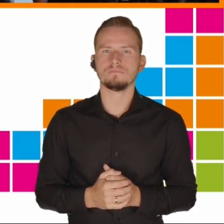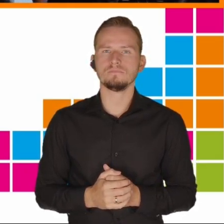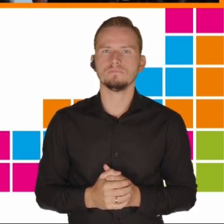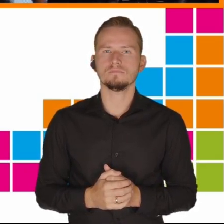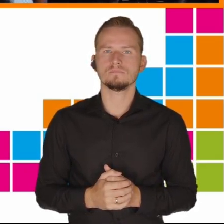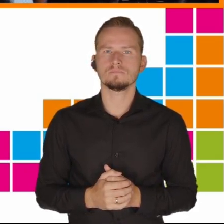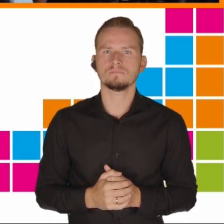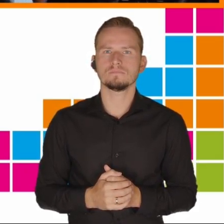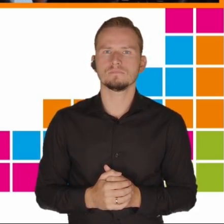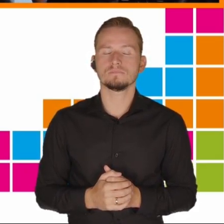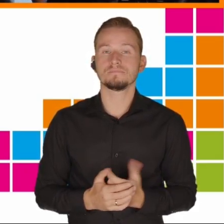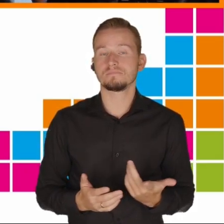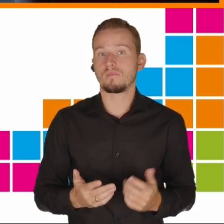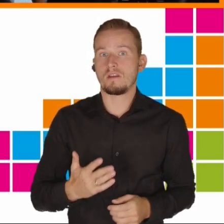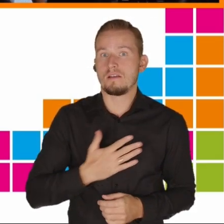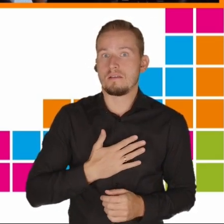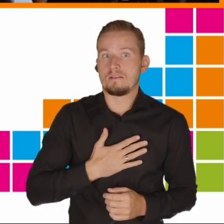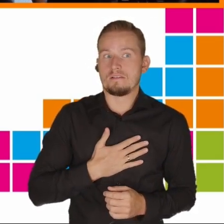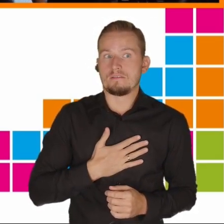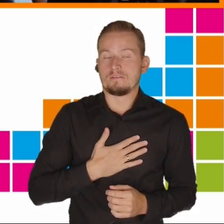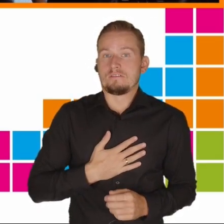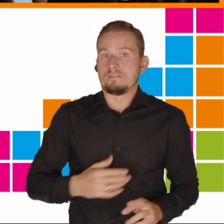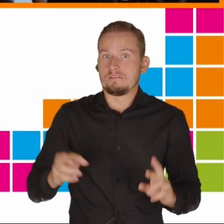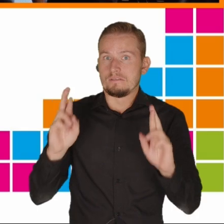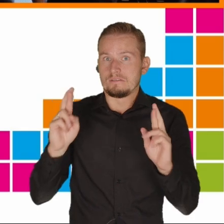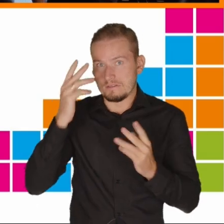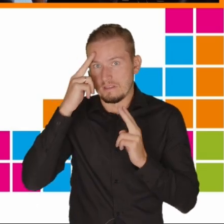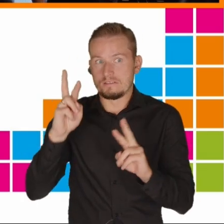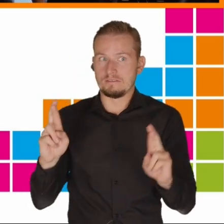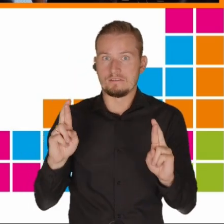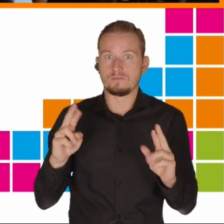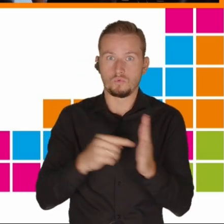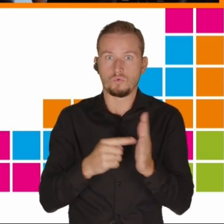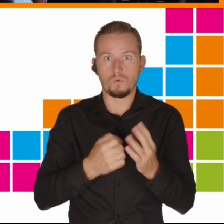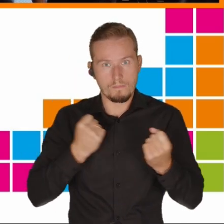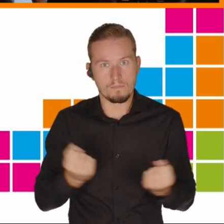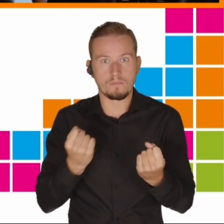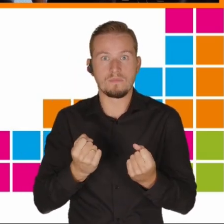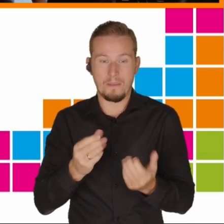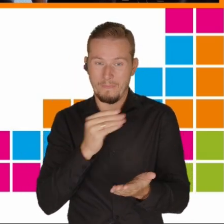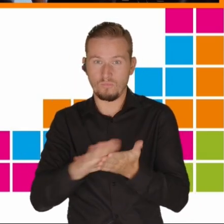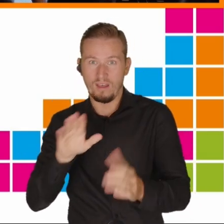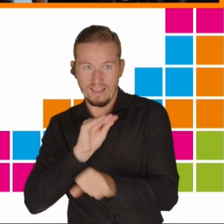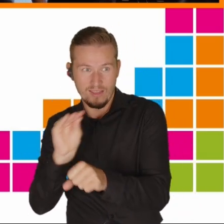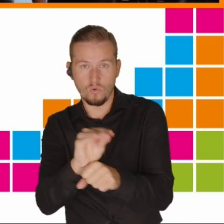Także mamy nadzieję, że w ten sposób będziemy w stanie wyrównać szanse pomiędzy tymi grupami.